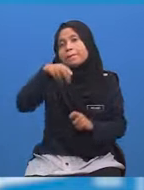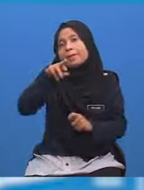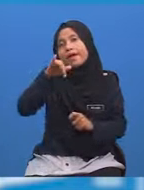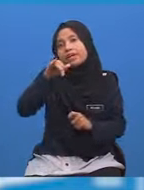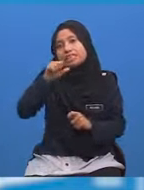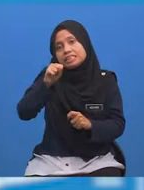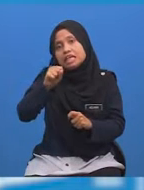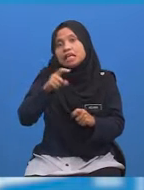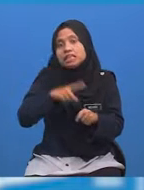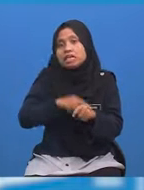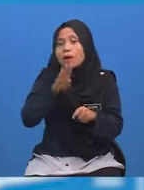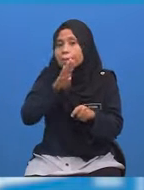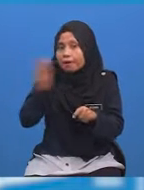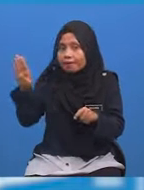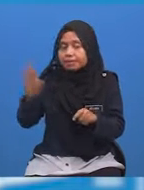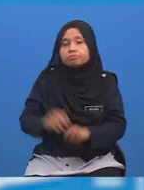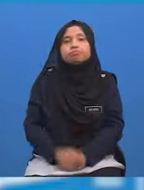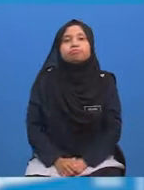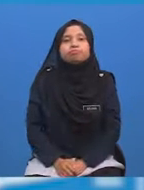berada di sebelah barat